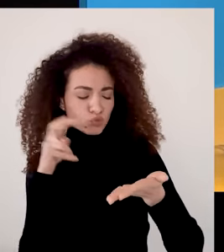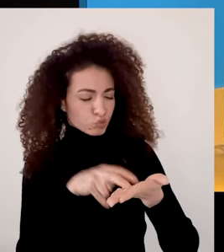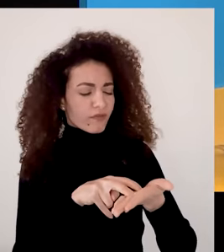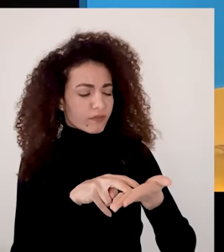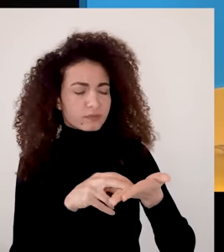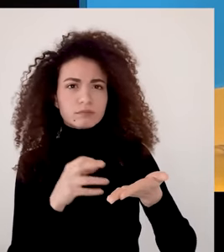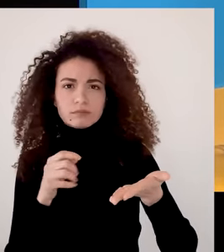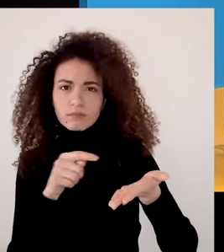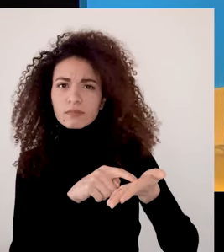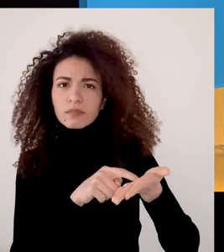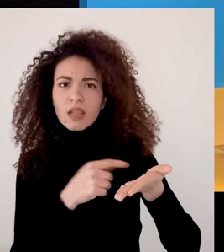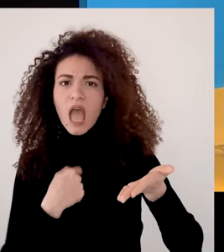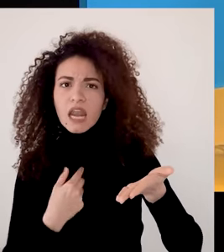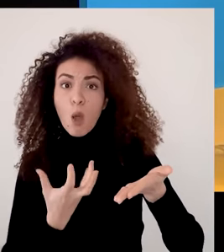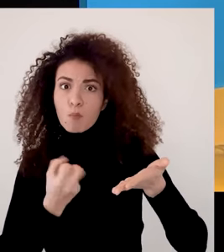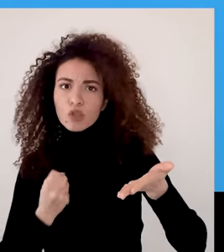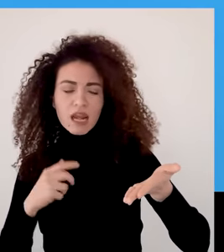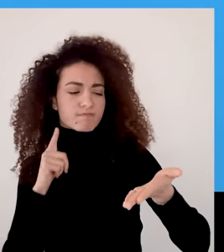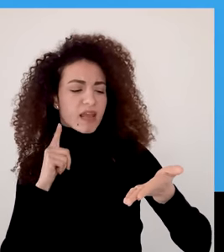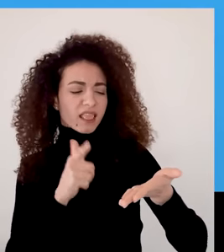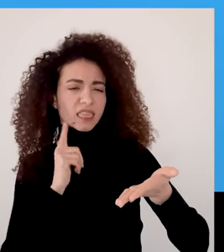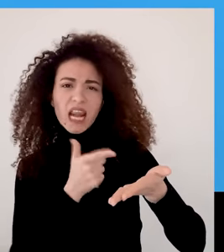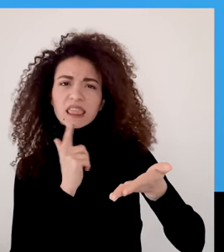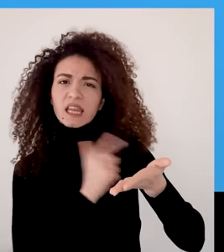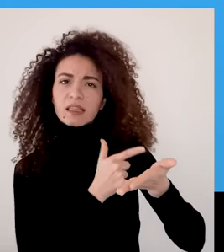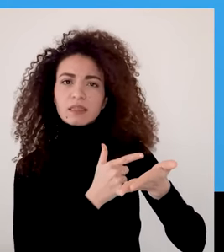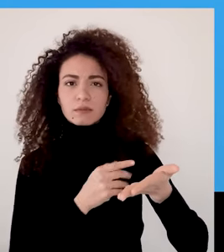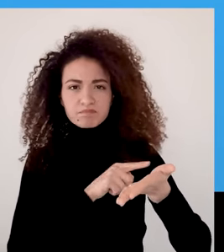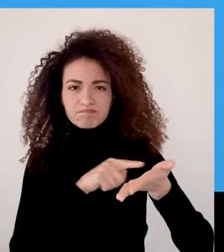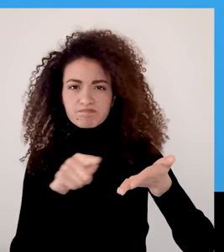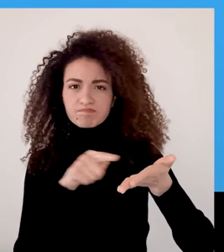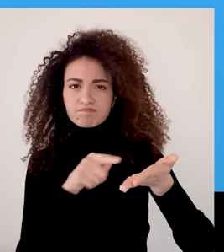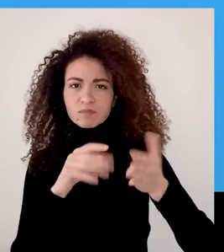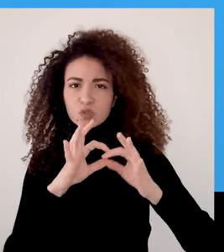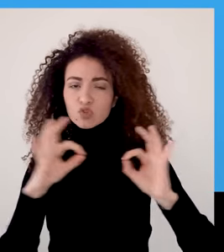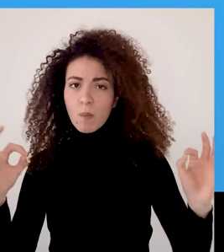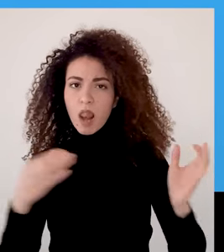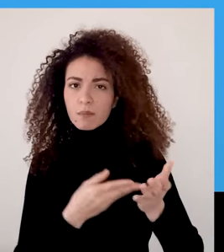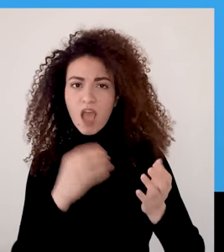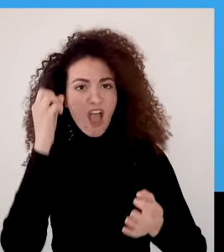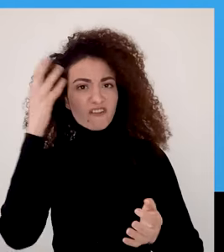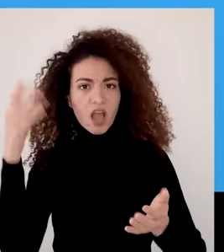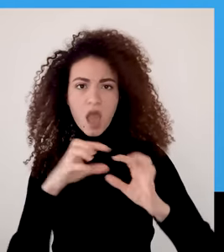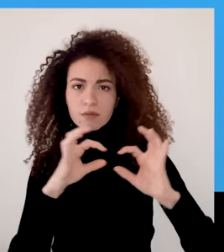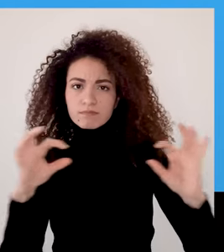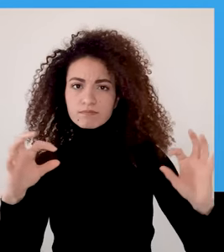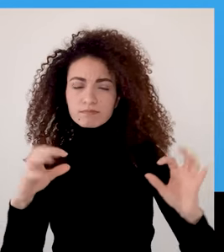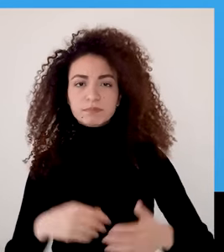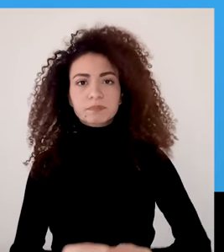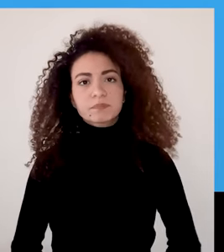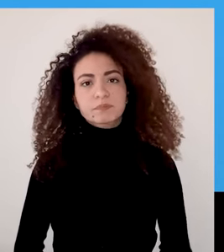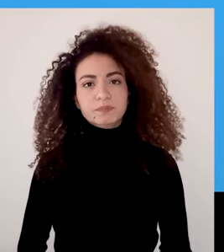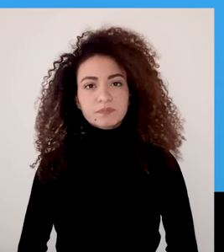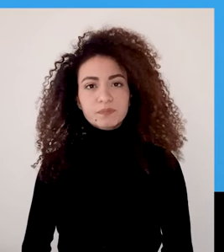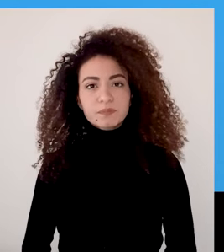النظر بهاي الأفكار وكأنها شيء خارجي وبالتالي فيك تختار ردة فعلك تجاه هاي الأفكار اللي بيطلقها